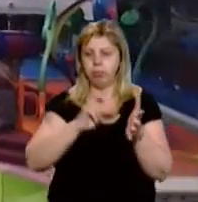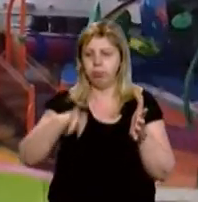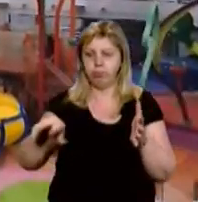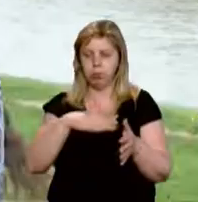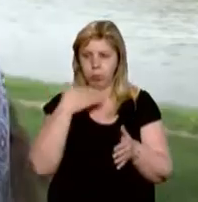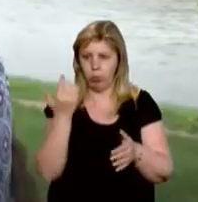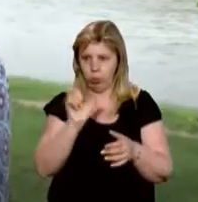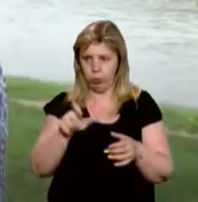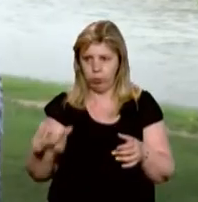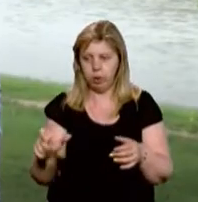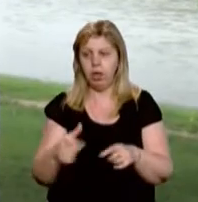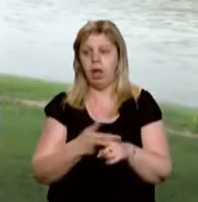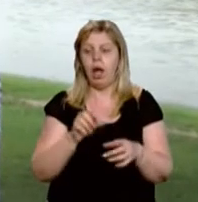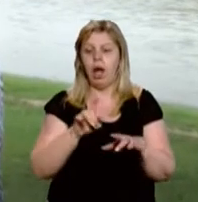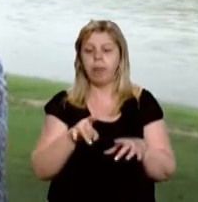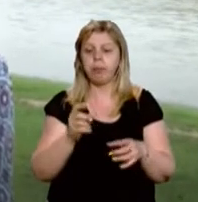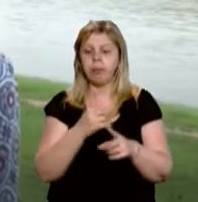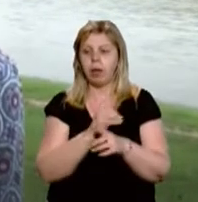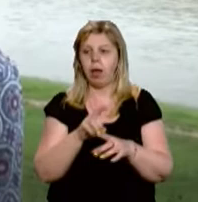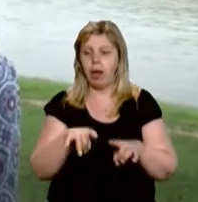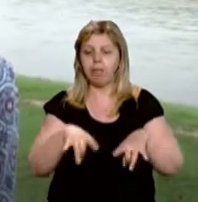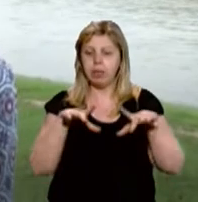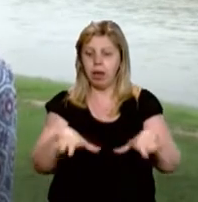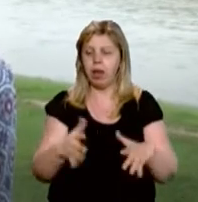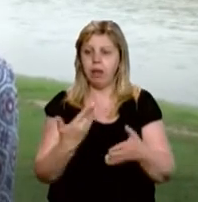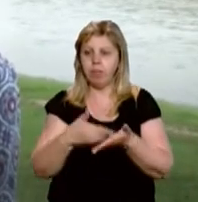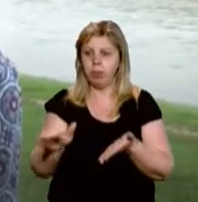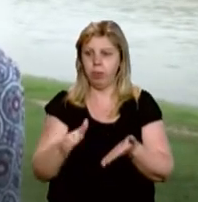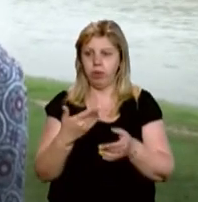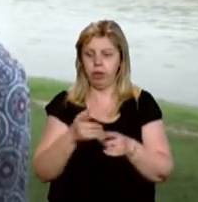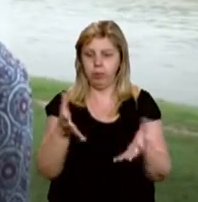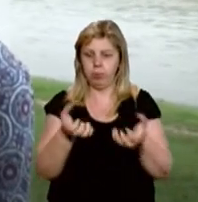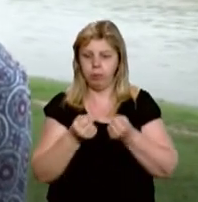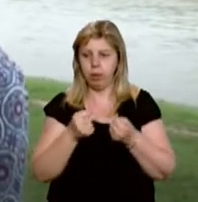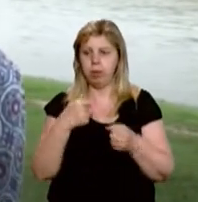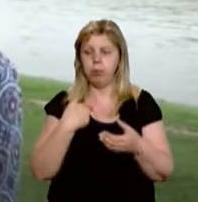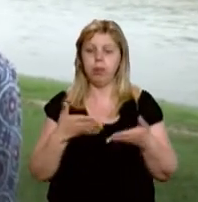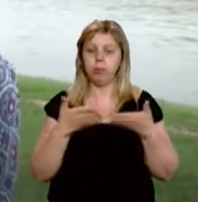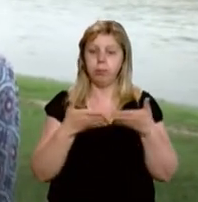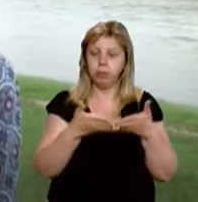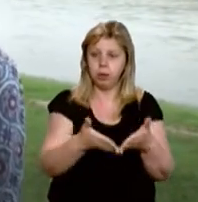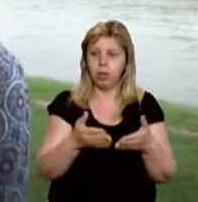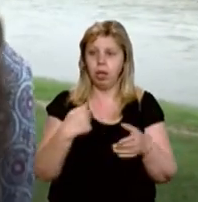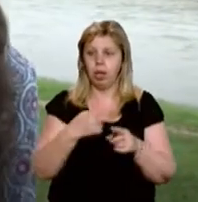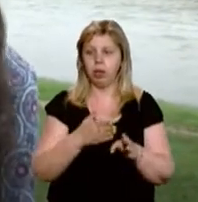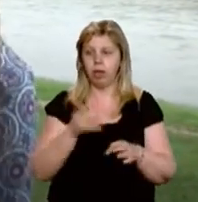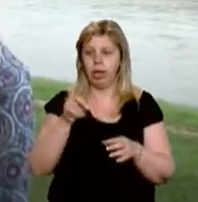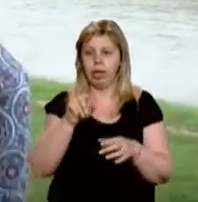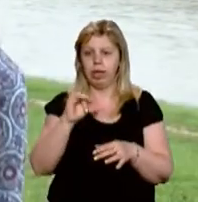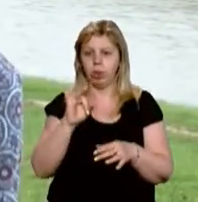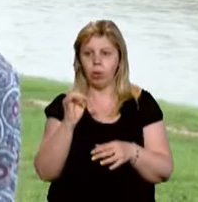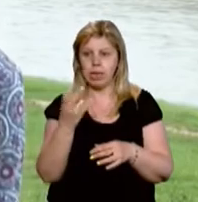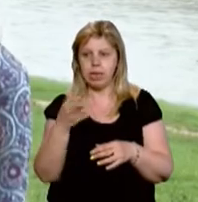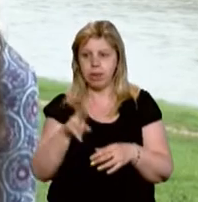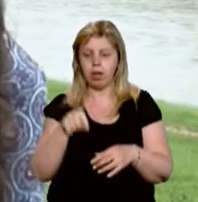екіпажу. Австралія відмовила приймати чинен екіпажу, тому ми поплили наверх до Індонезії. В